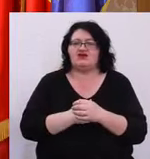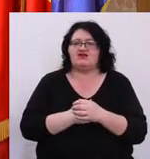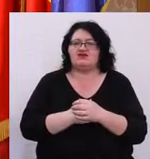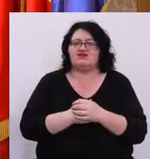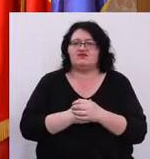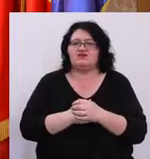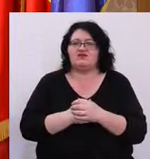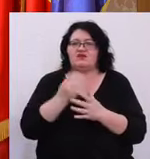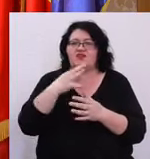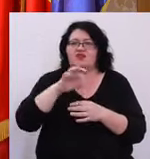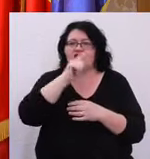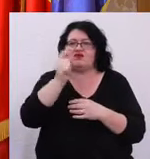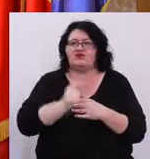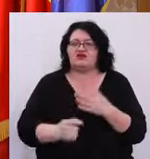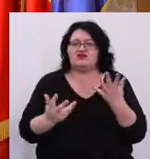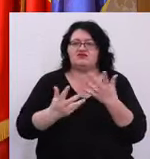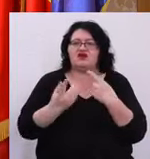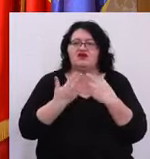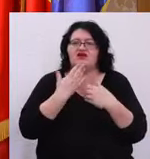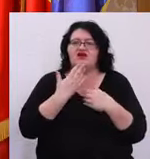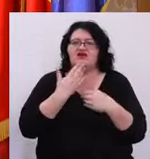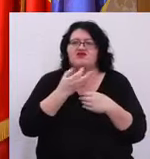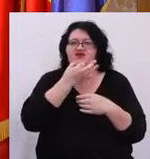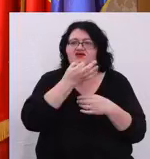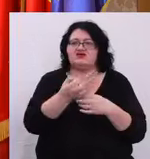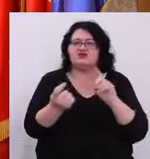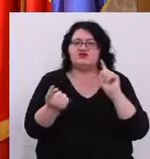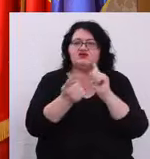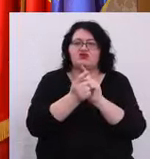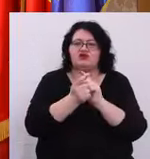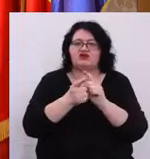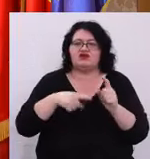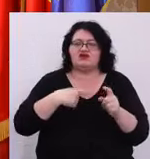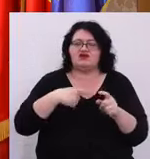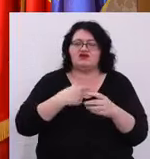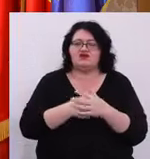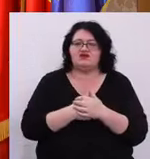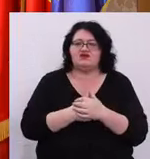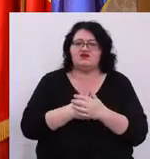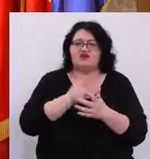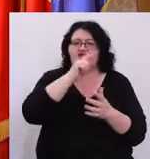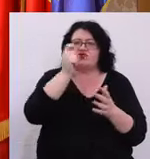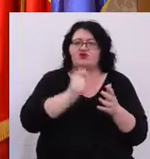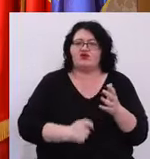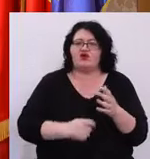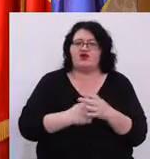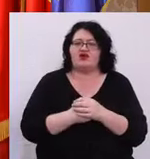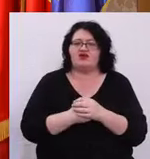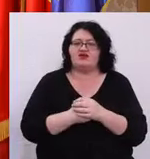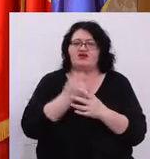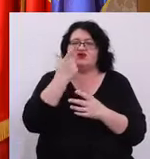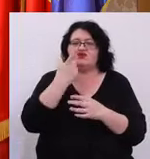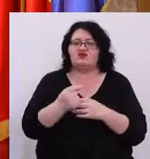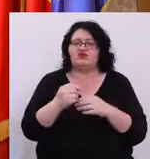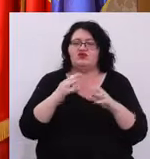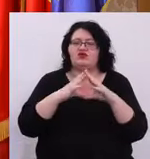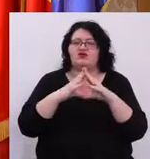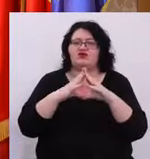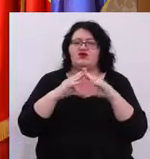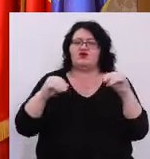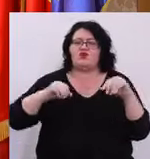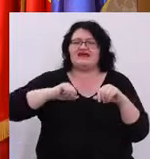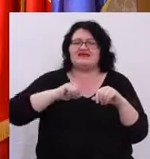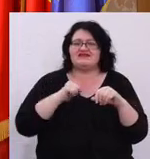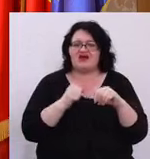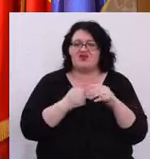Un alt proiect despre care aș vrea să amintesc pe scurt este un proiect transfrontalier pe România